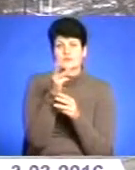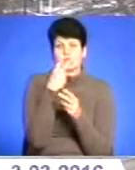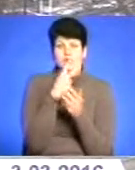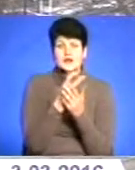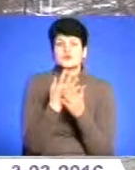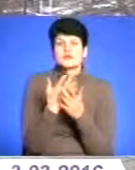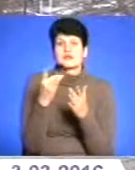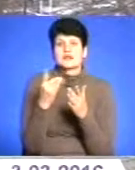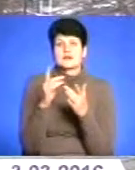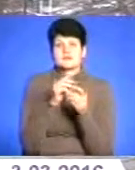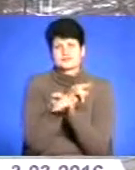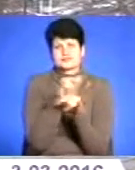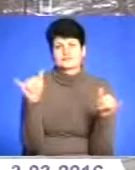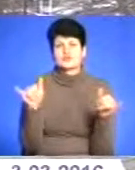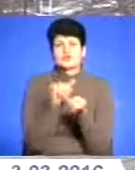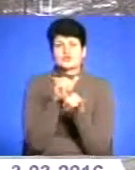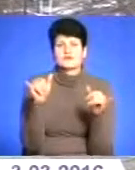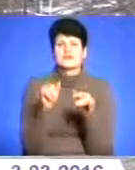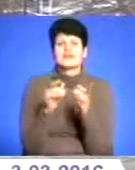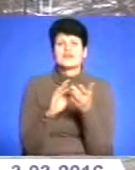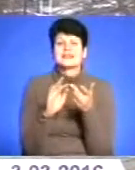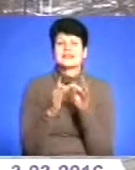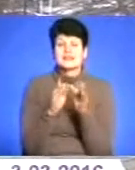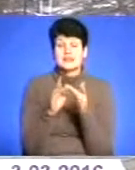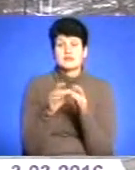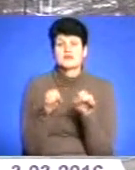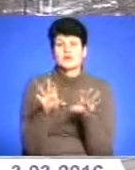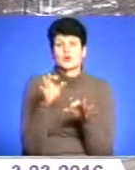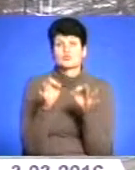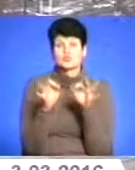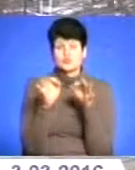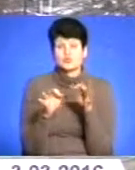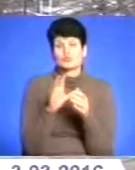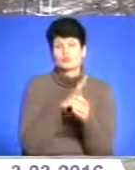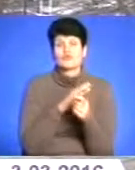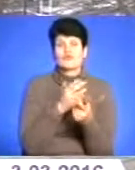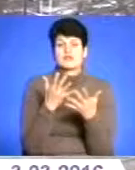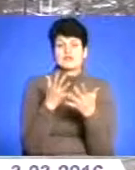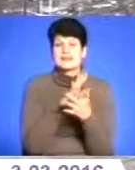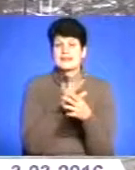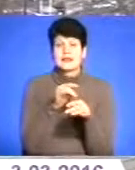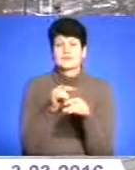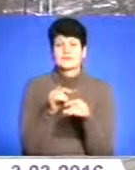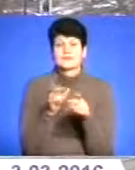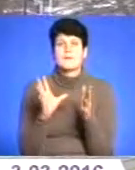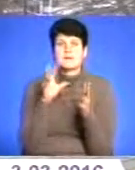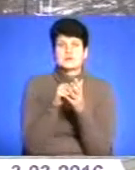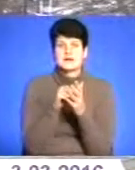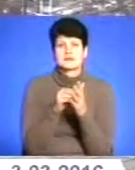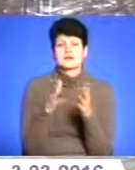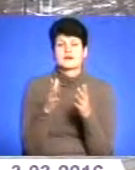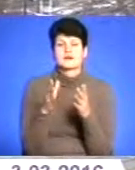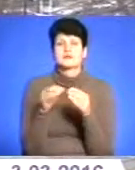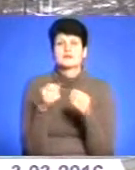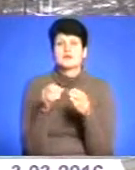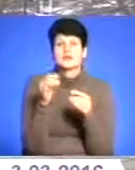також поширювалися в інтернеті. Вироком суду його визнано винним у посяганні на територіальну цільність і недоторканість України, а також участі у терористичній організації